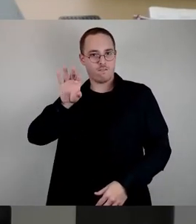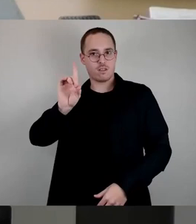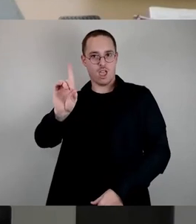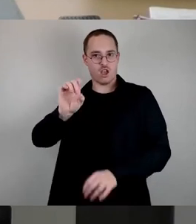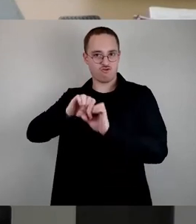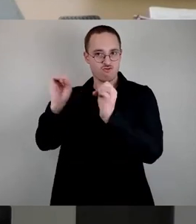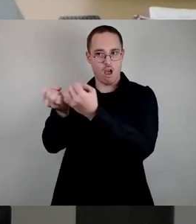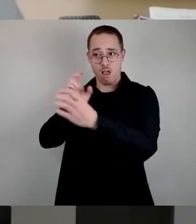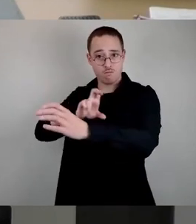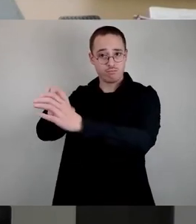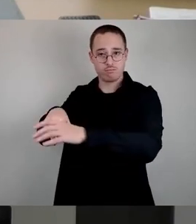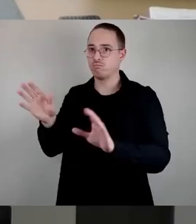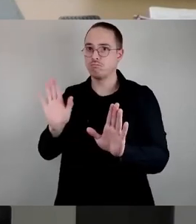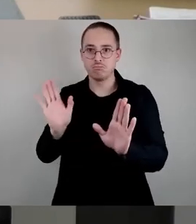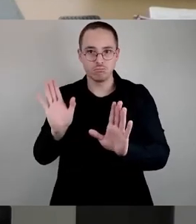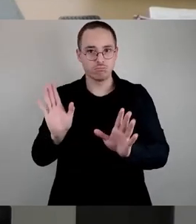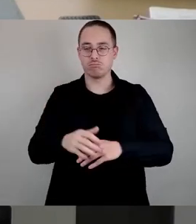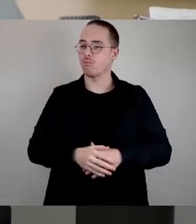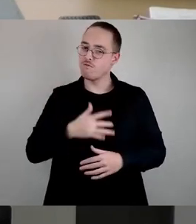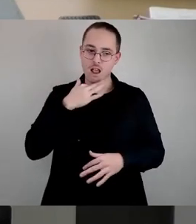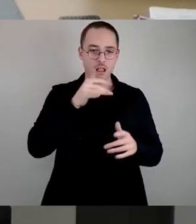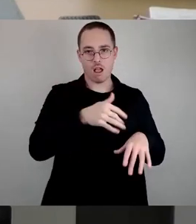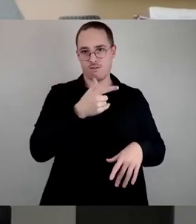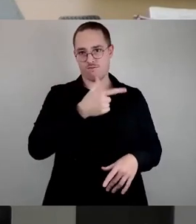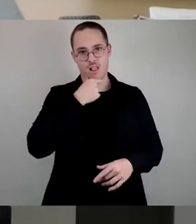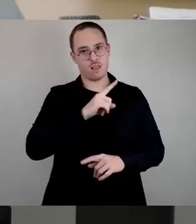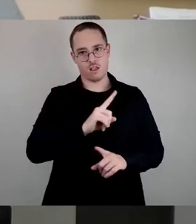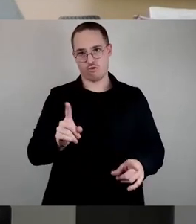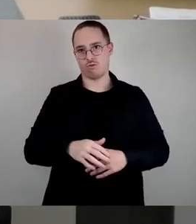und den politischen Rattenfängern vom rechten Rand eine Absage erteilen.